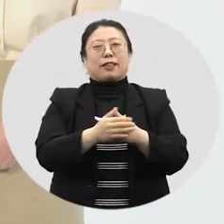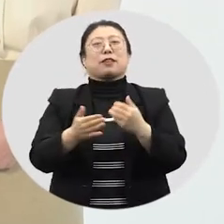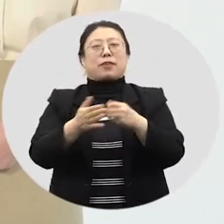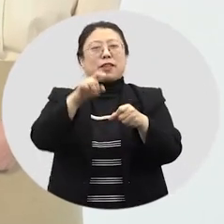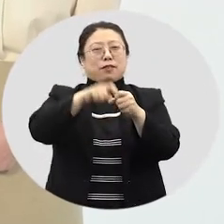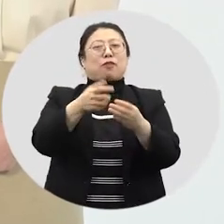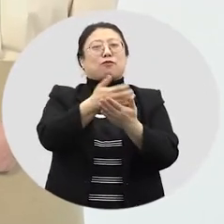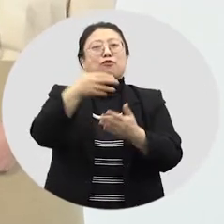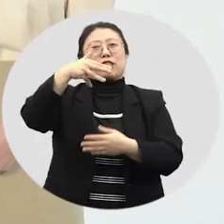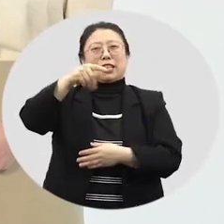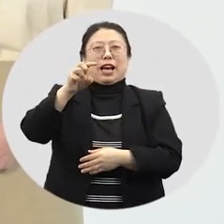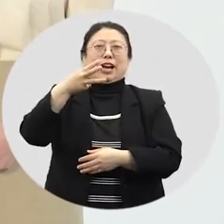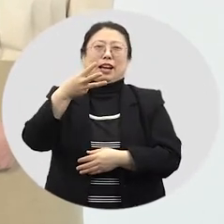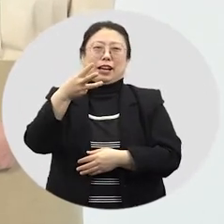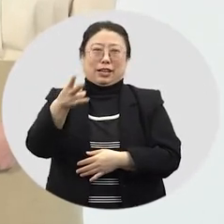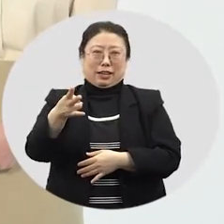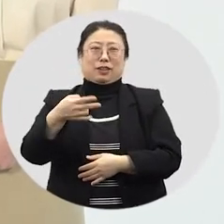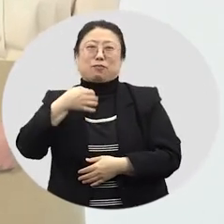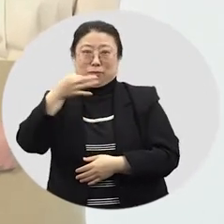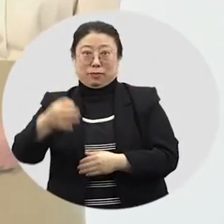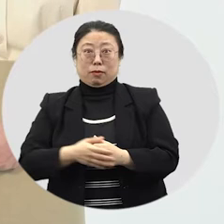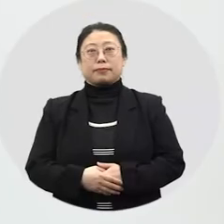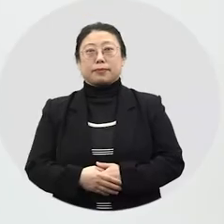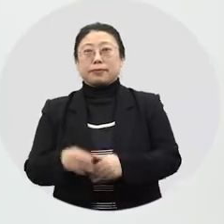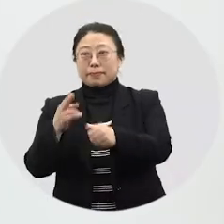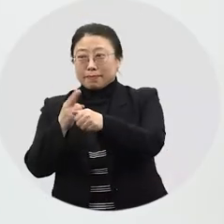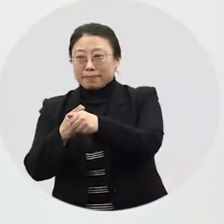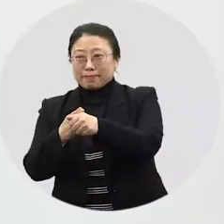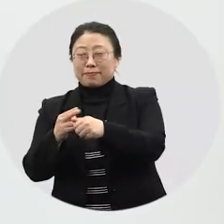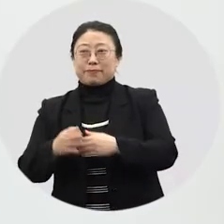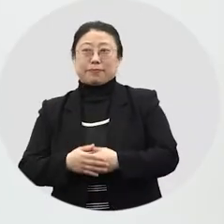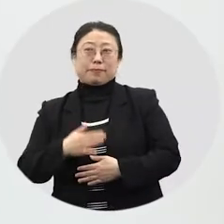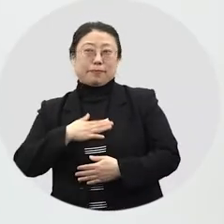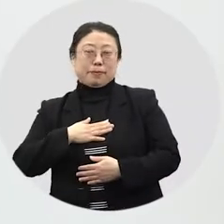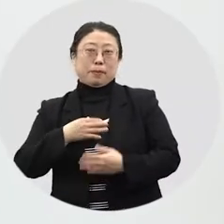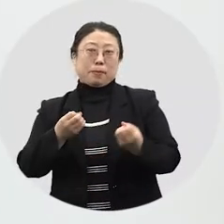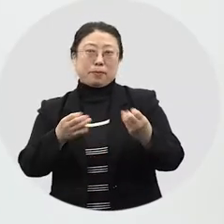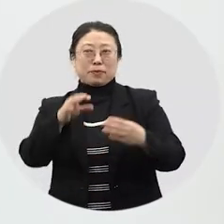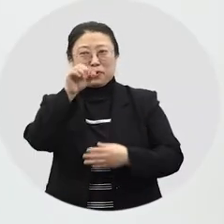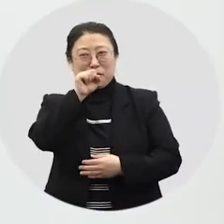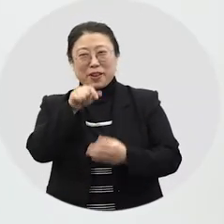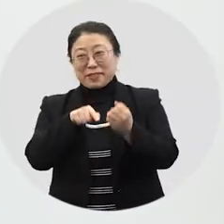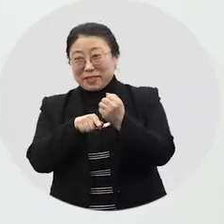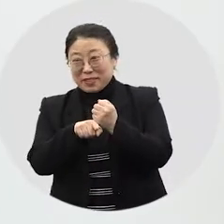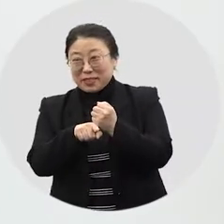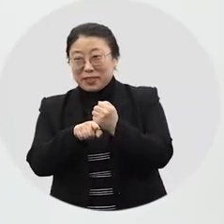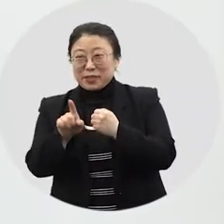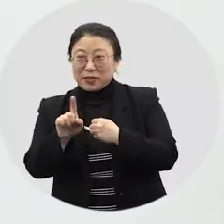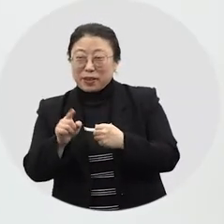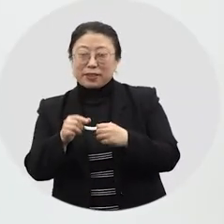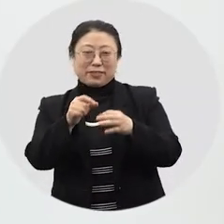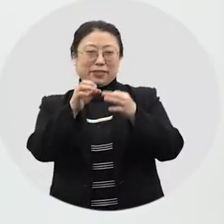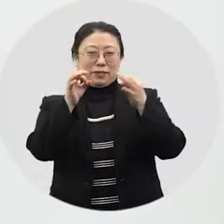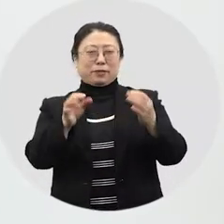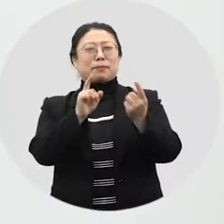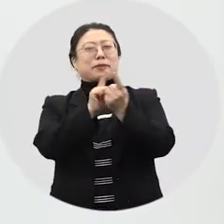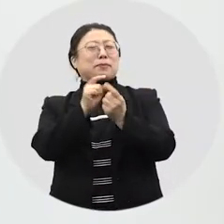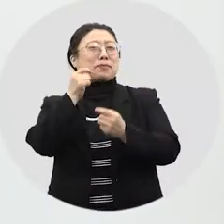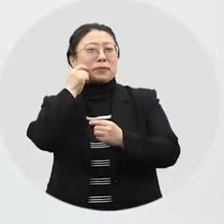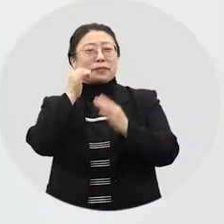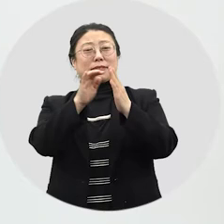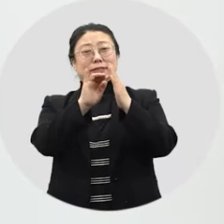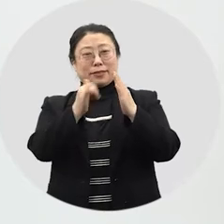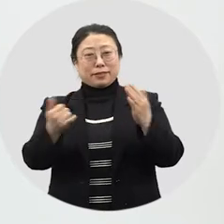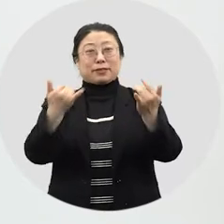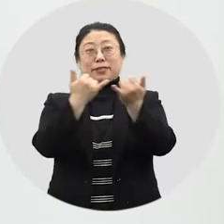떡국 차례라고도 부른답니다. 선생님! 제가 명절을 좋아하는 이유에는 그동안 보지